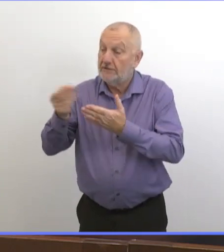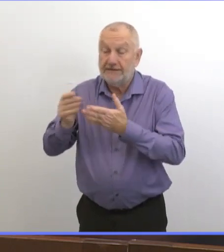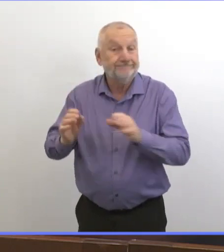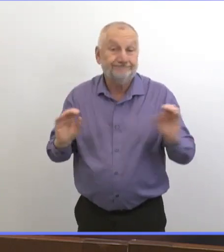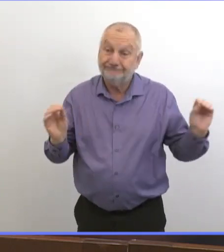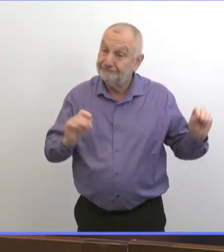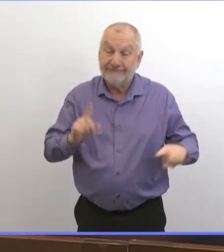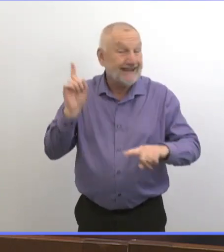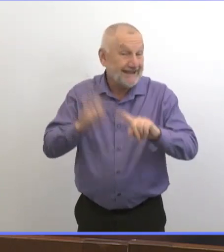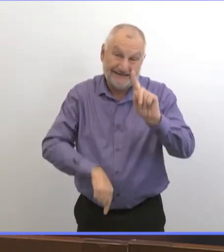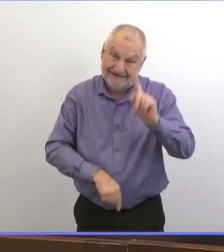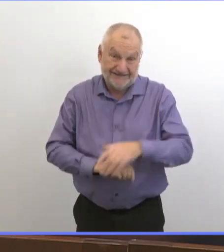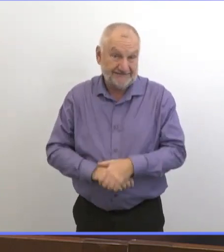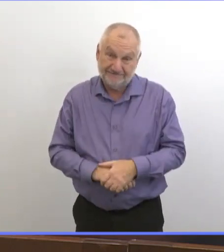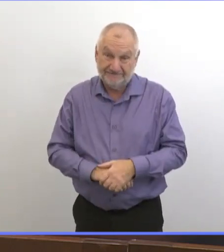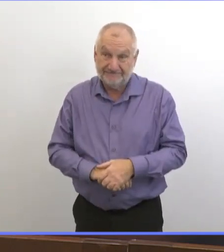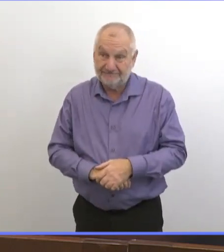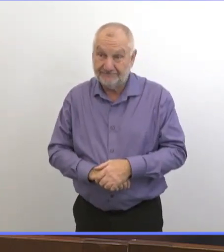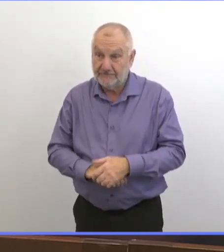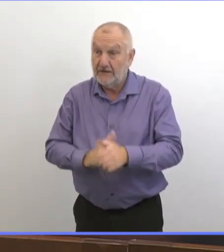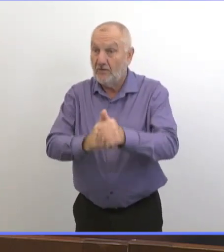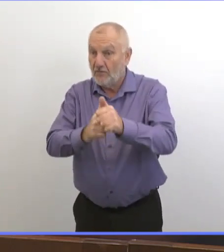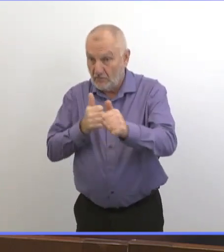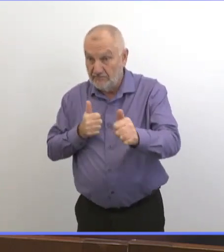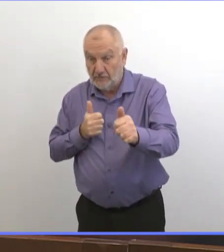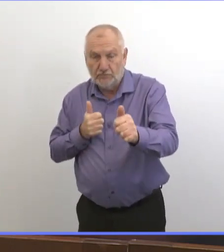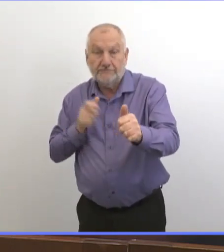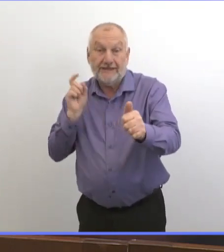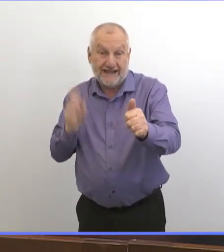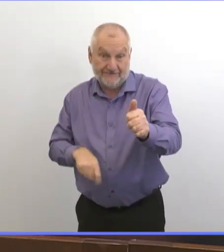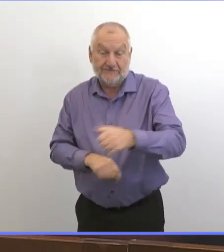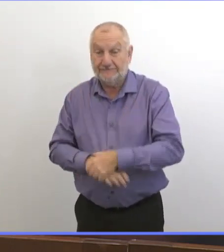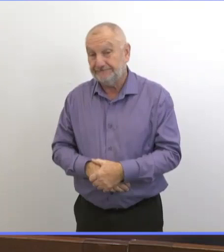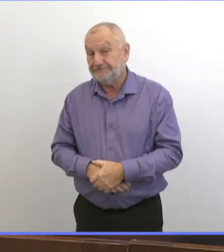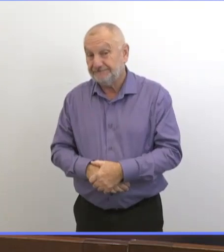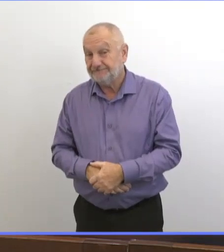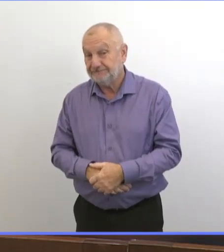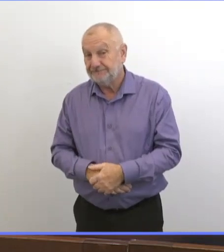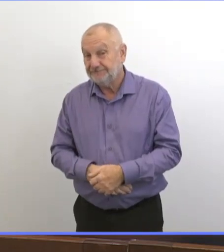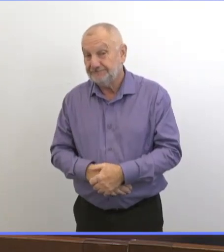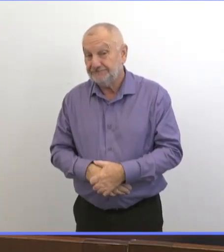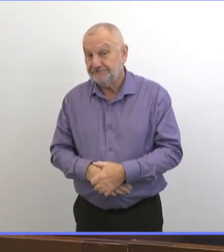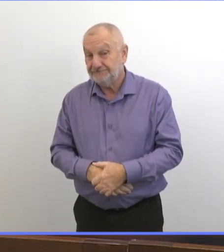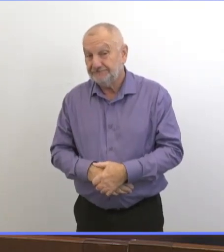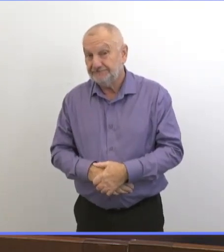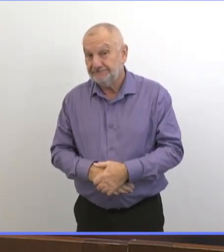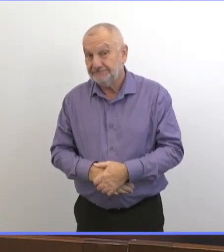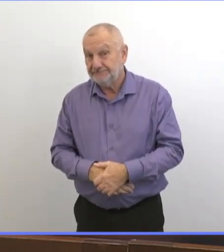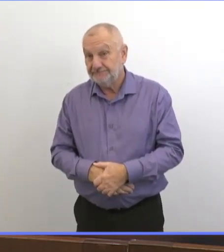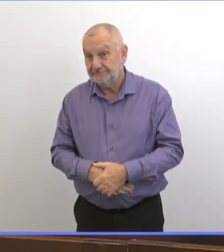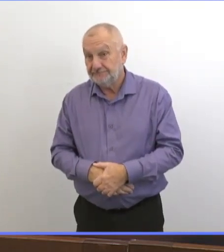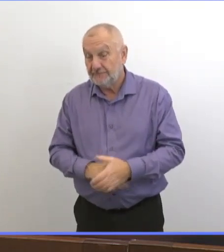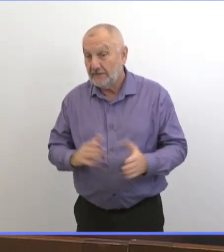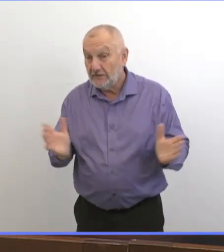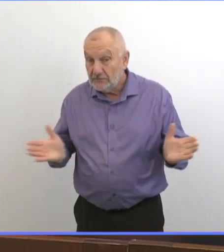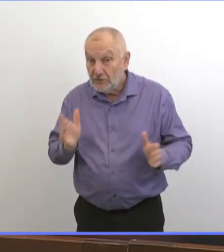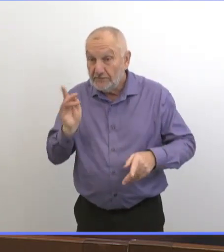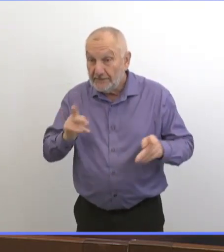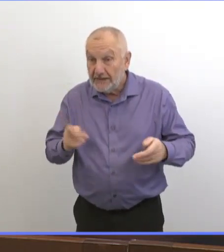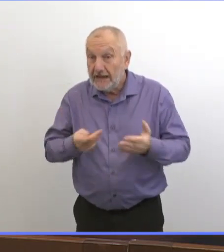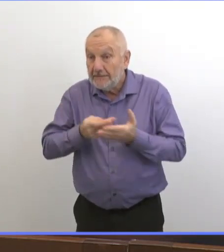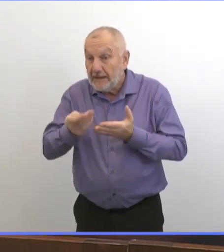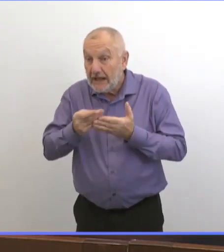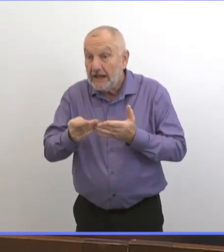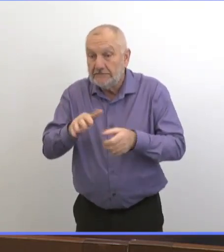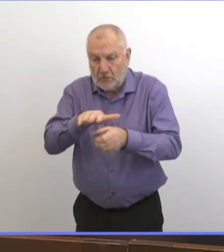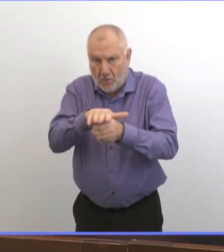ce n pas essentiel. Essayez d'éviter d'aller faire les courses hors de la province. On encourage les gens à acheter